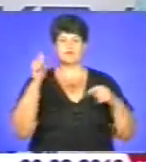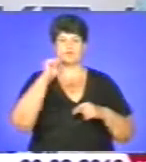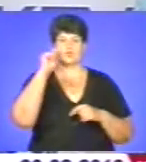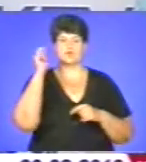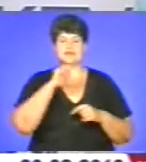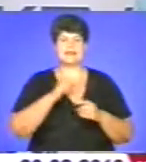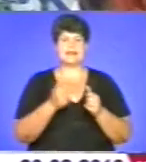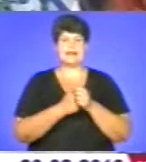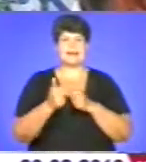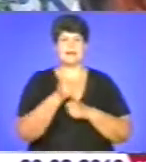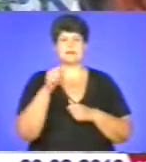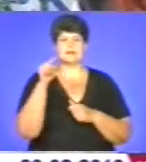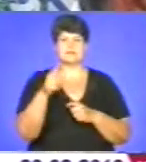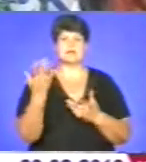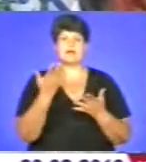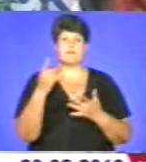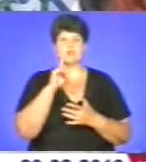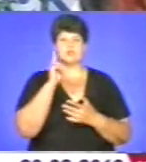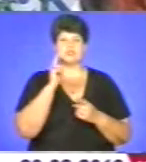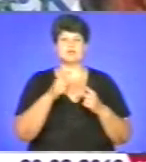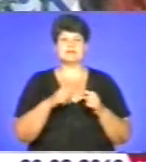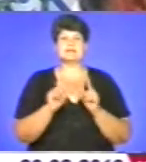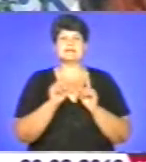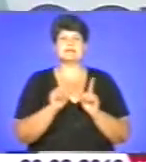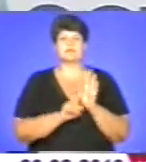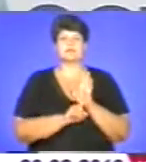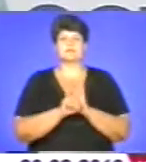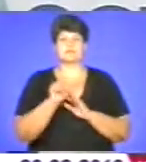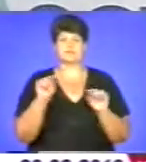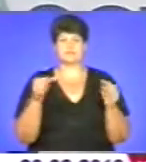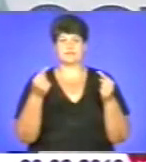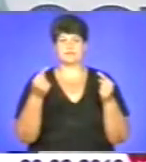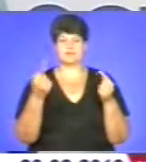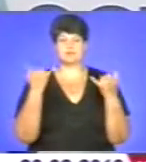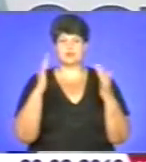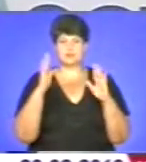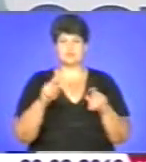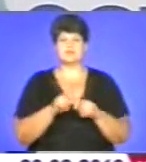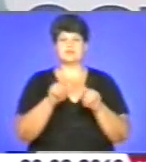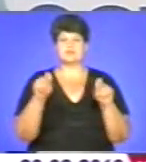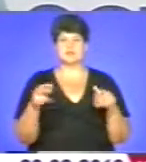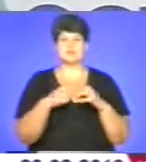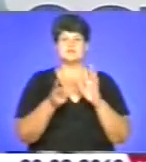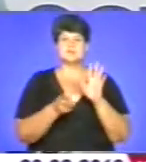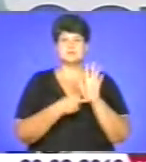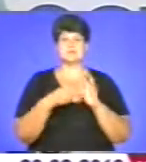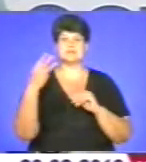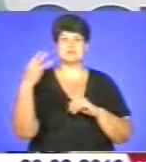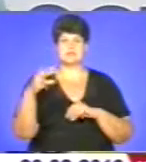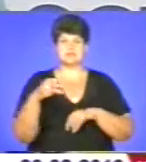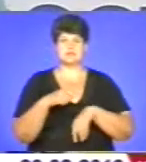лідерів тих країн, де молодіжні організації тільки створюються. Нині буде саме відкриття о 17.30.